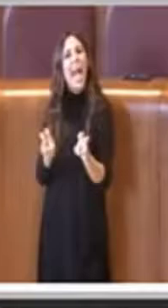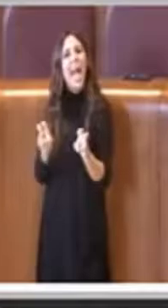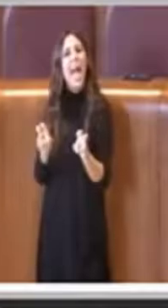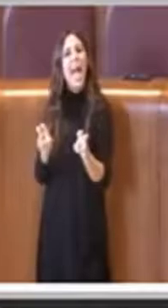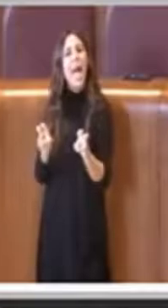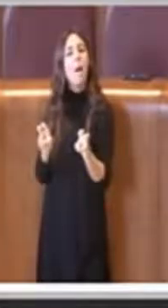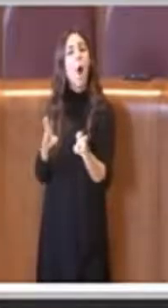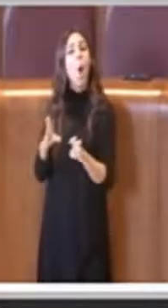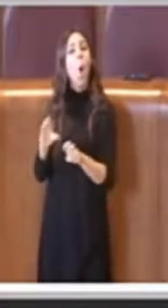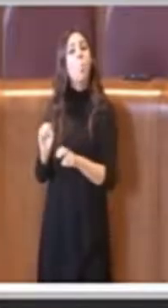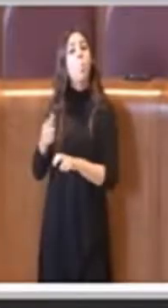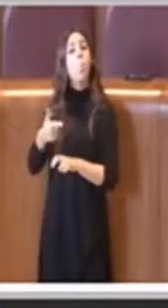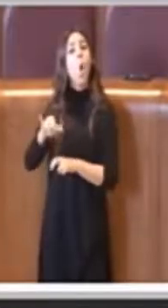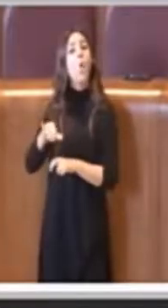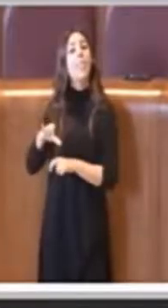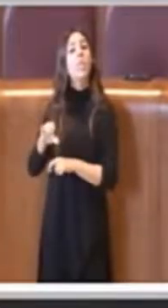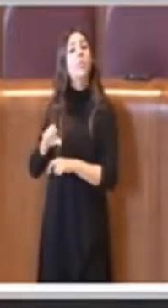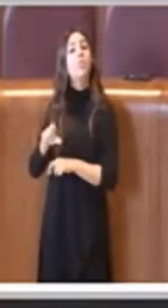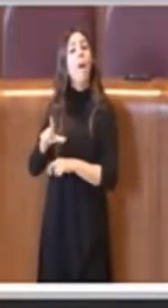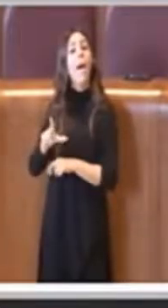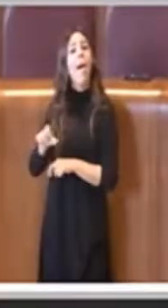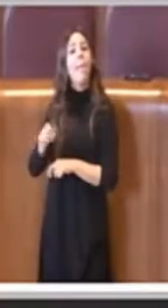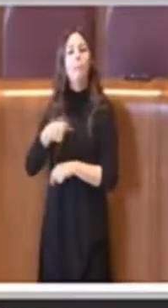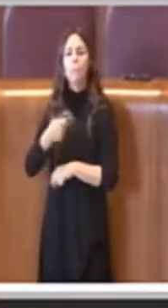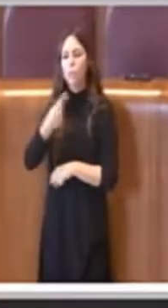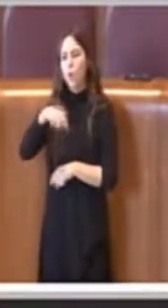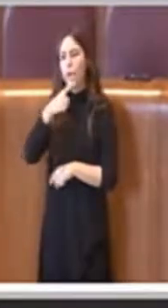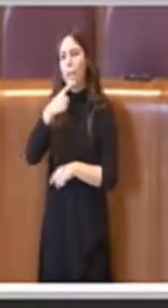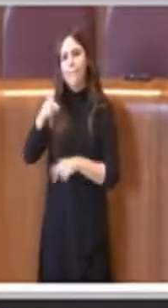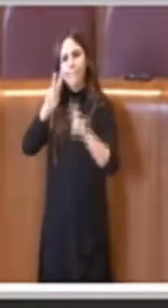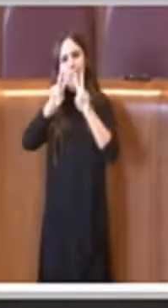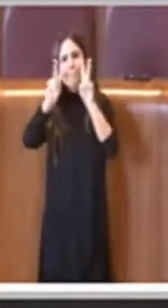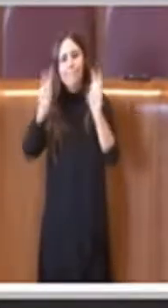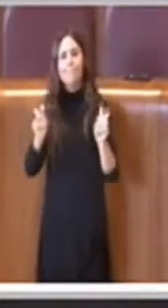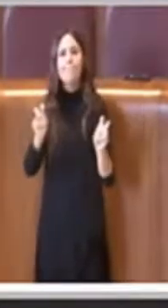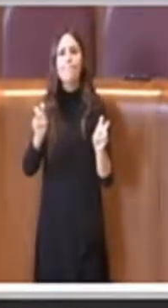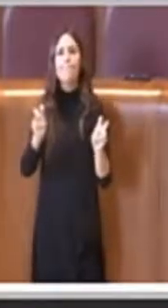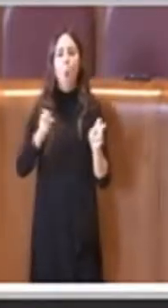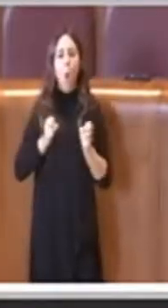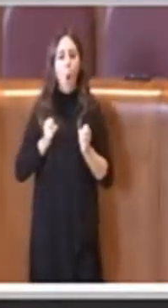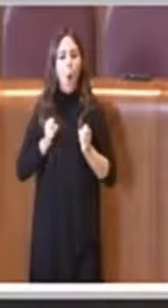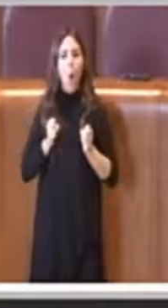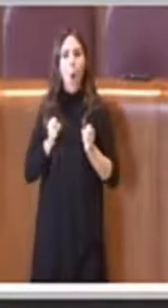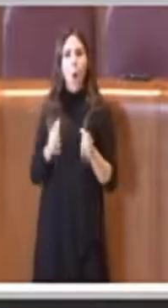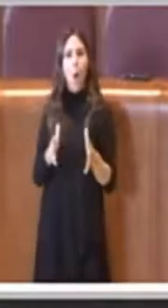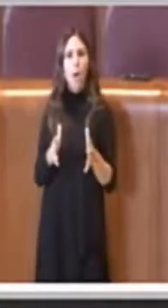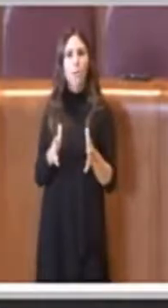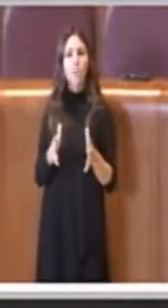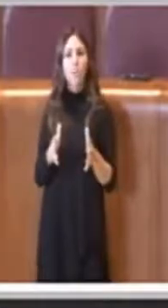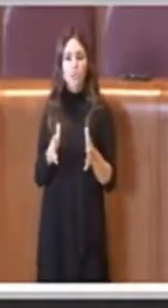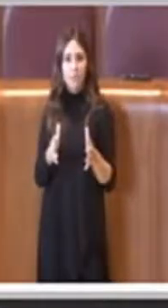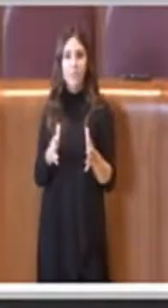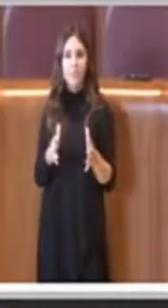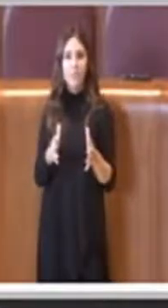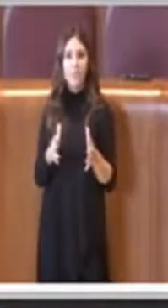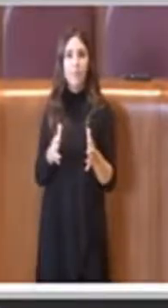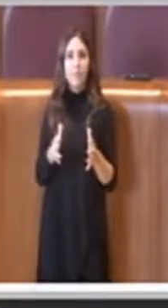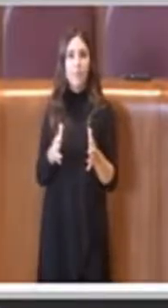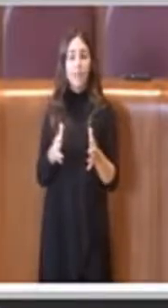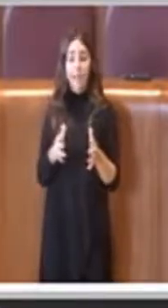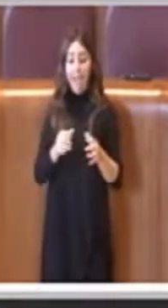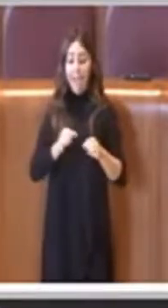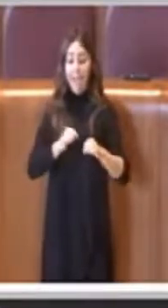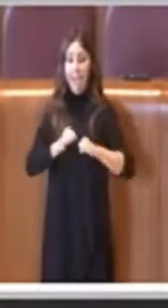detto, il nostro motto durante la campagna etorale era appunto coraggio. Ci voleva questa